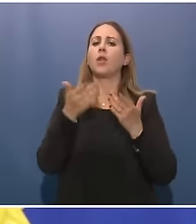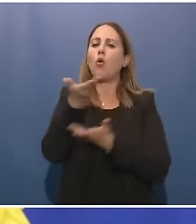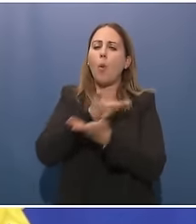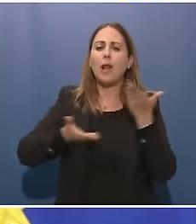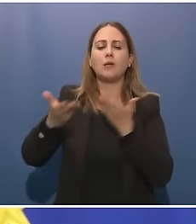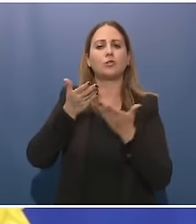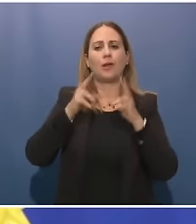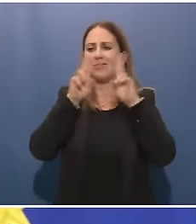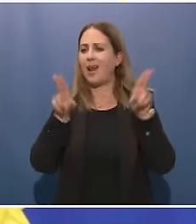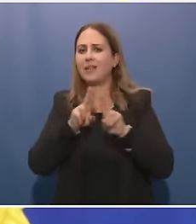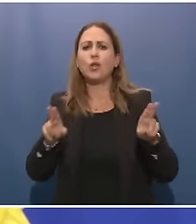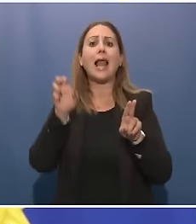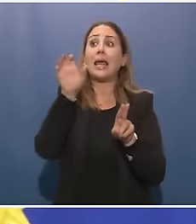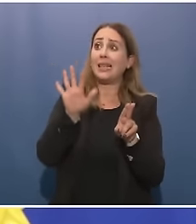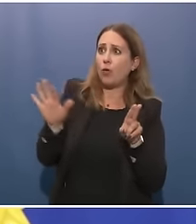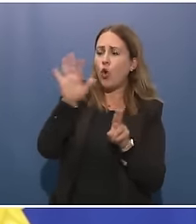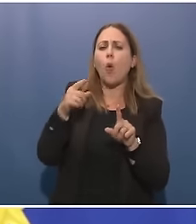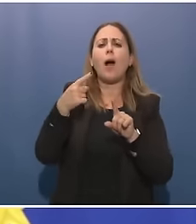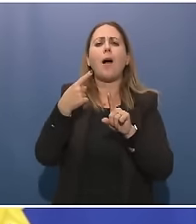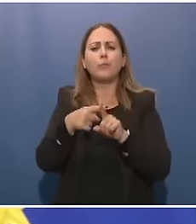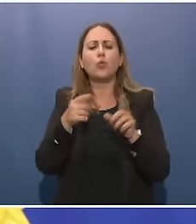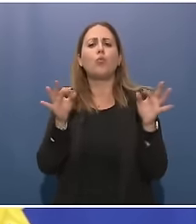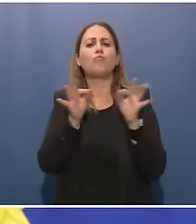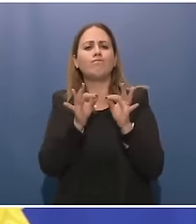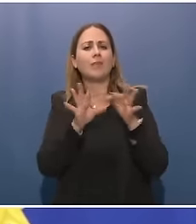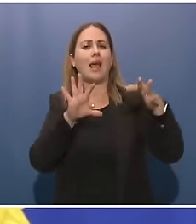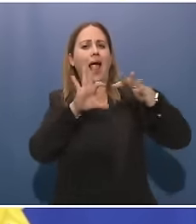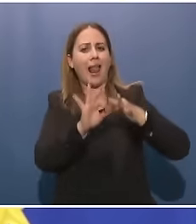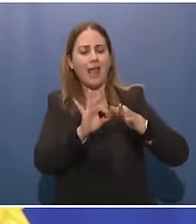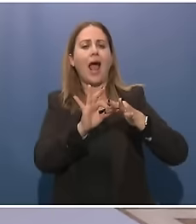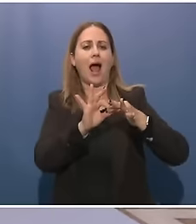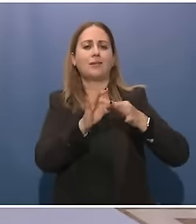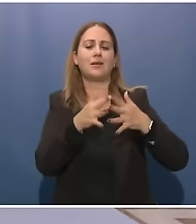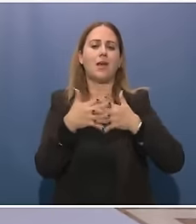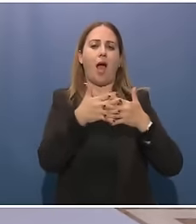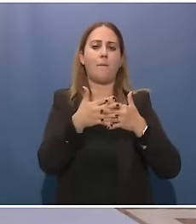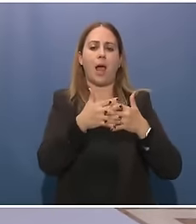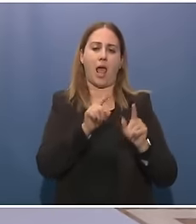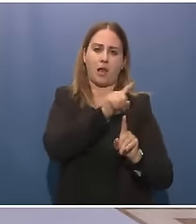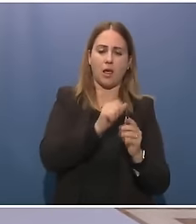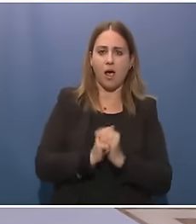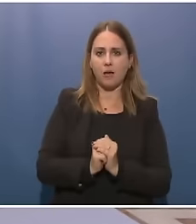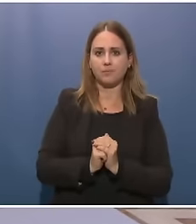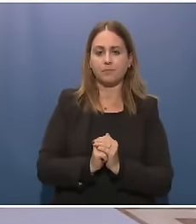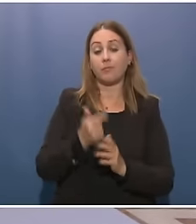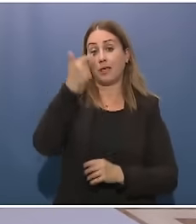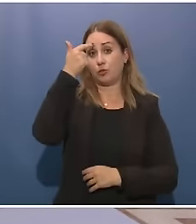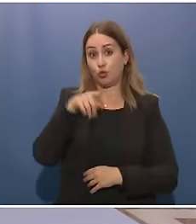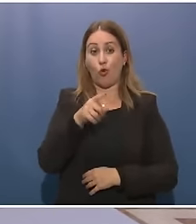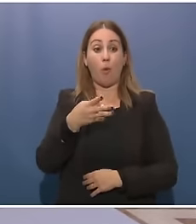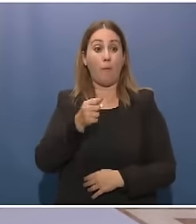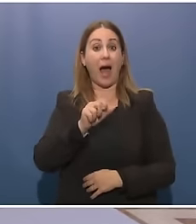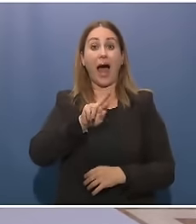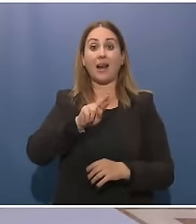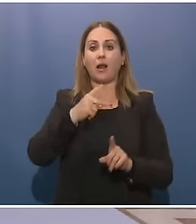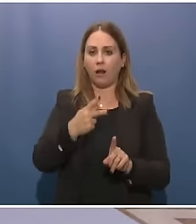sia con i nostri alleati nordamericani. So che Mark avrà oggi stesso, stasera, un incontro con i